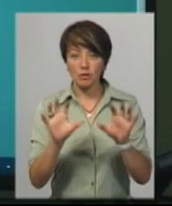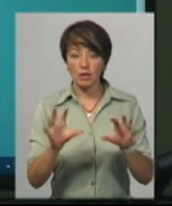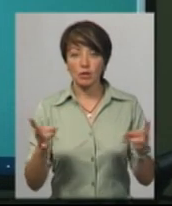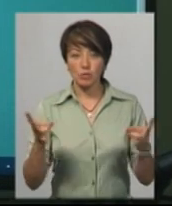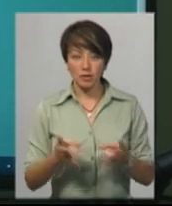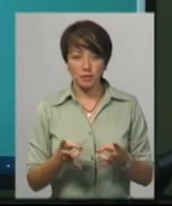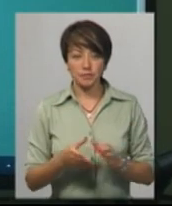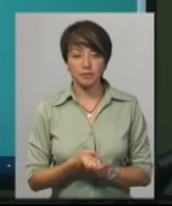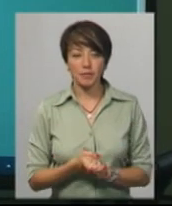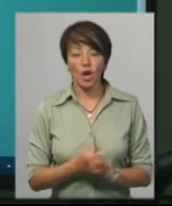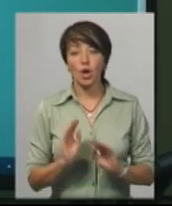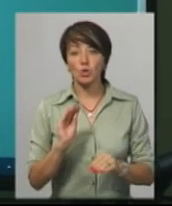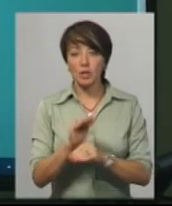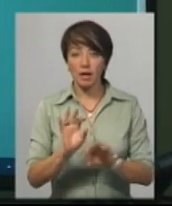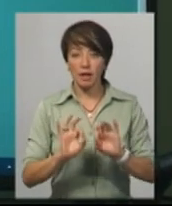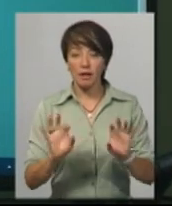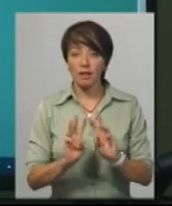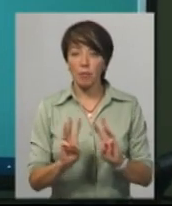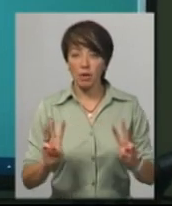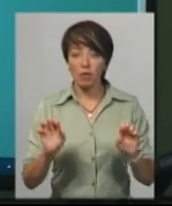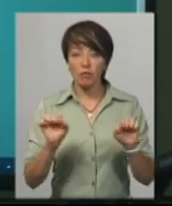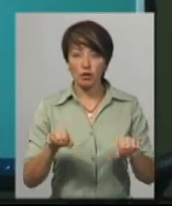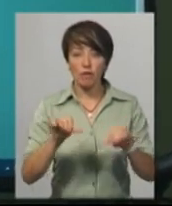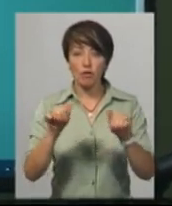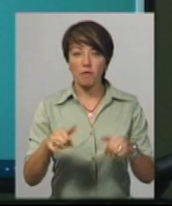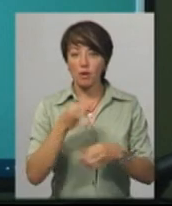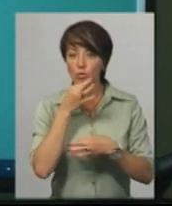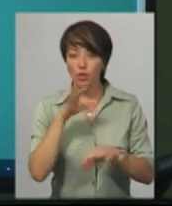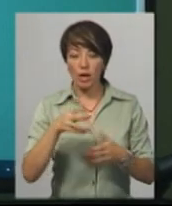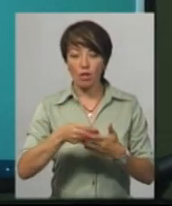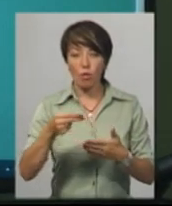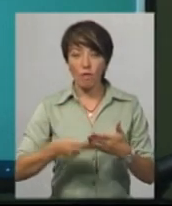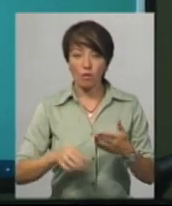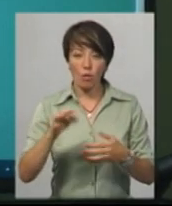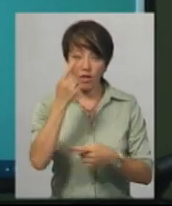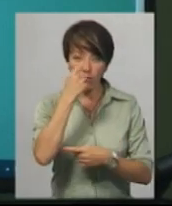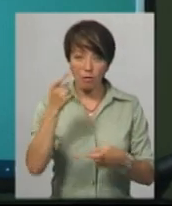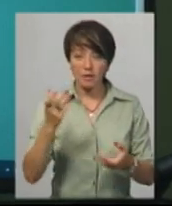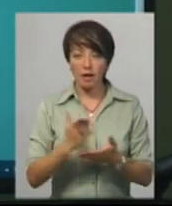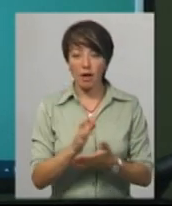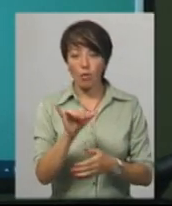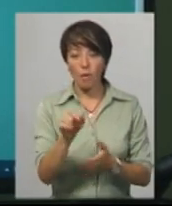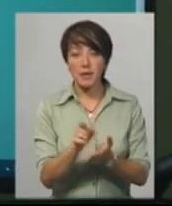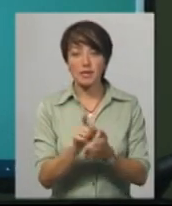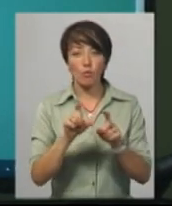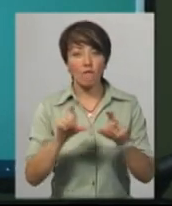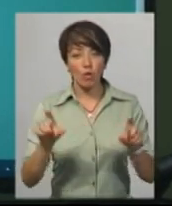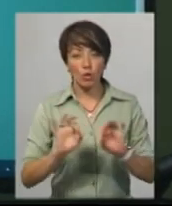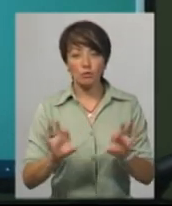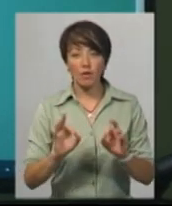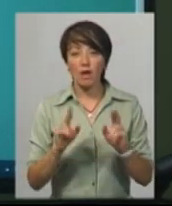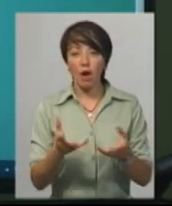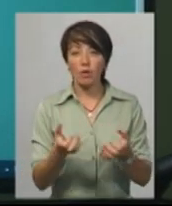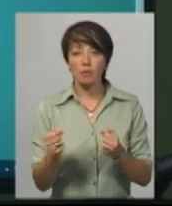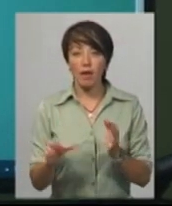Віктор Глухов додає, на вебпорталі також можна формувати будь-які довідки по інформації, яка наявна у пенсійному фонді. Розповів, як